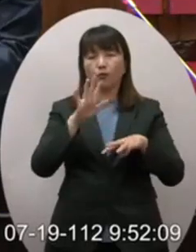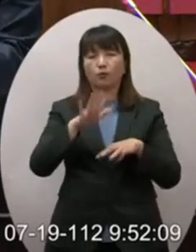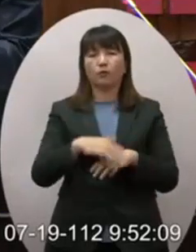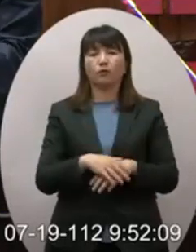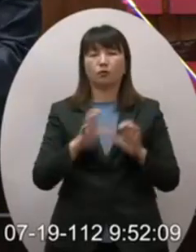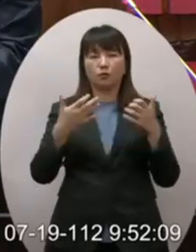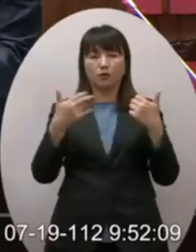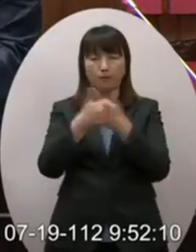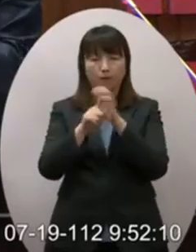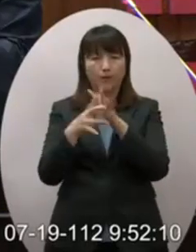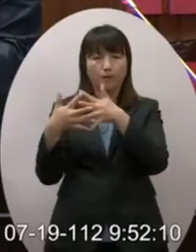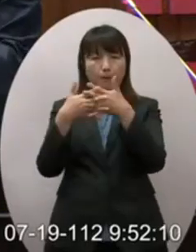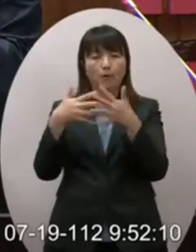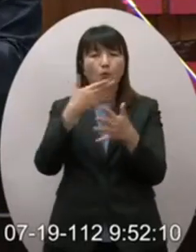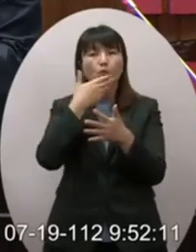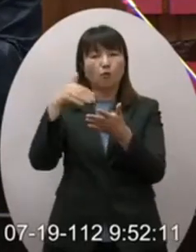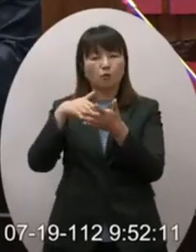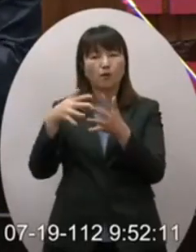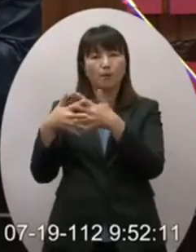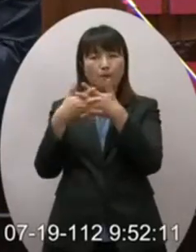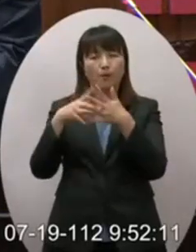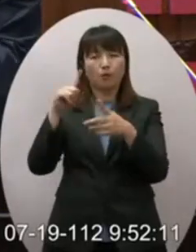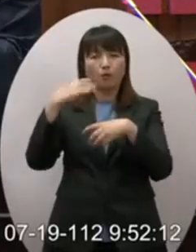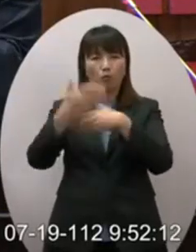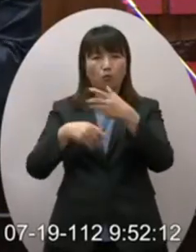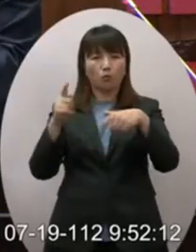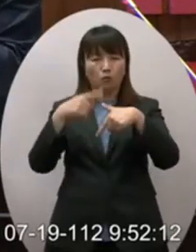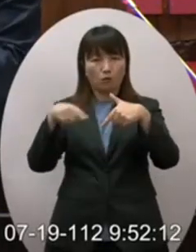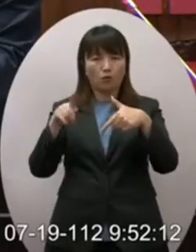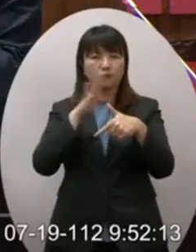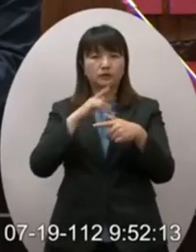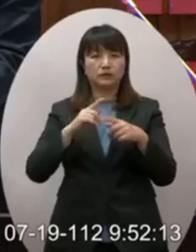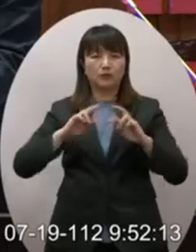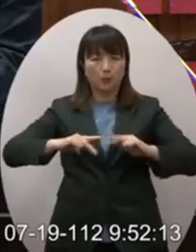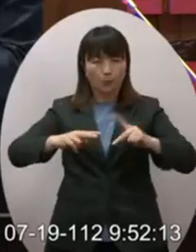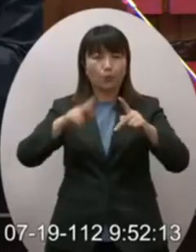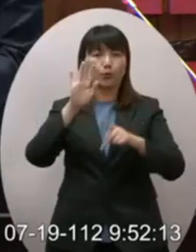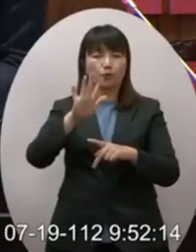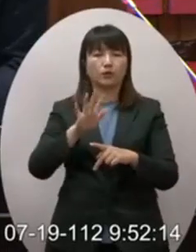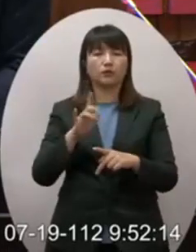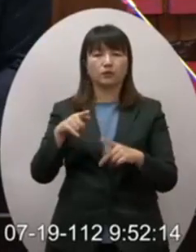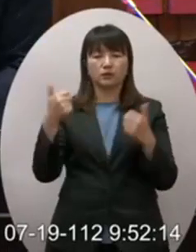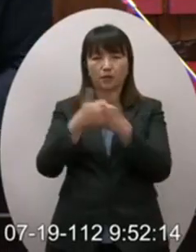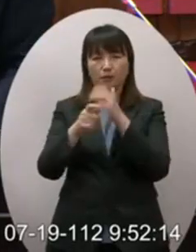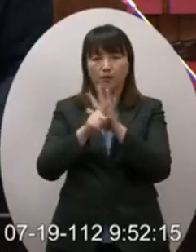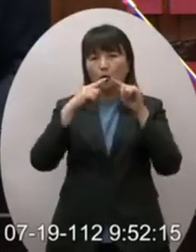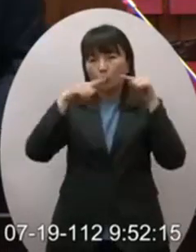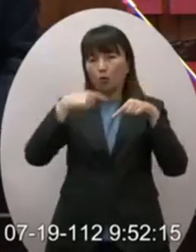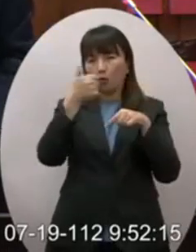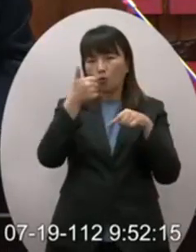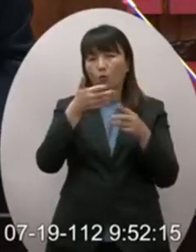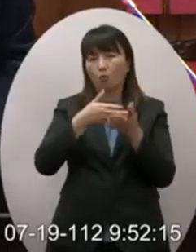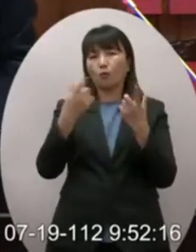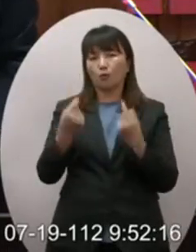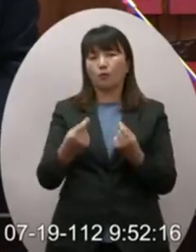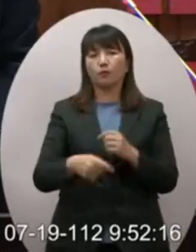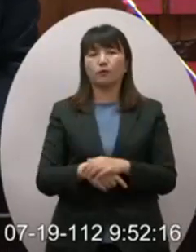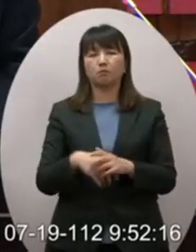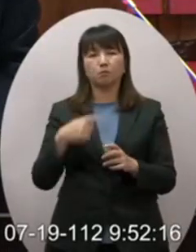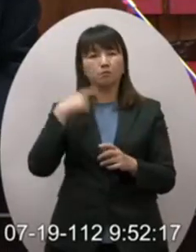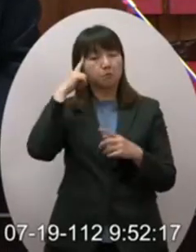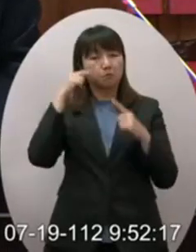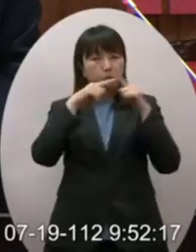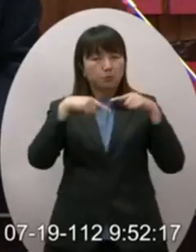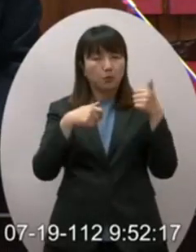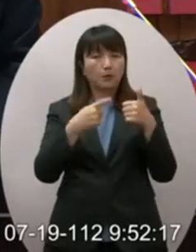他代表了美國的利益他代表美國在全球化這件事情上面是在改變的這就是張中華所講的所以我不會